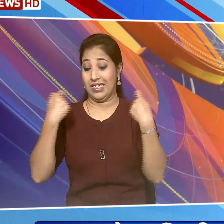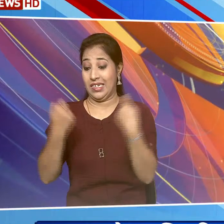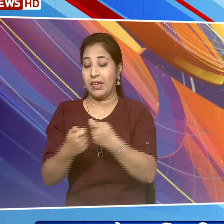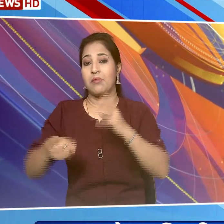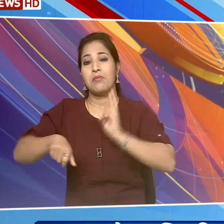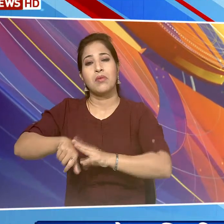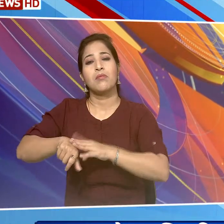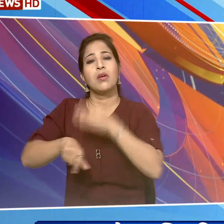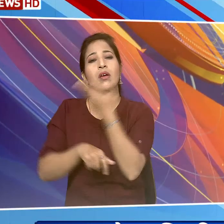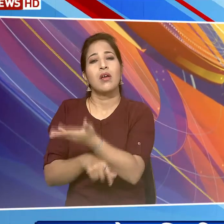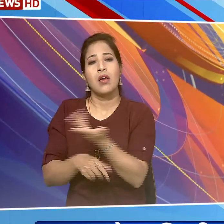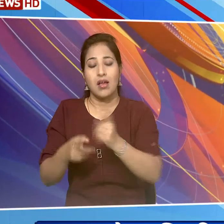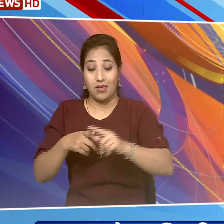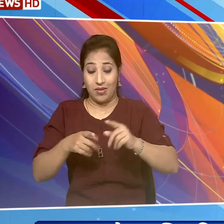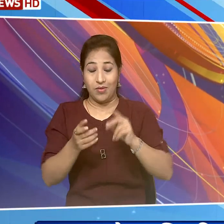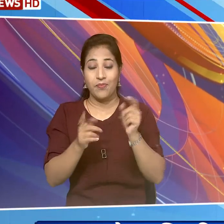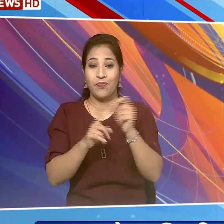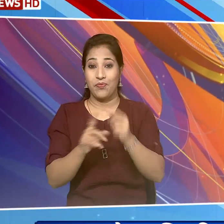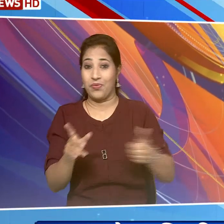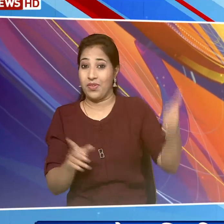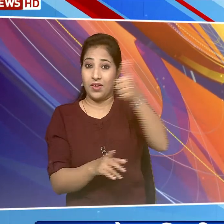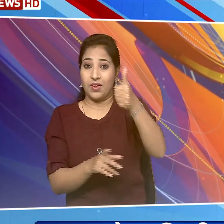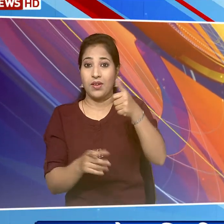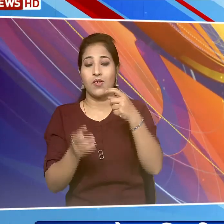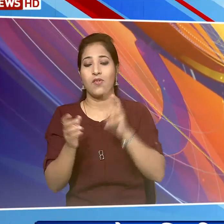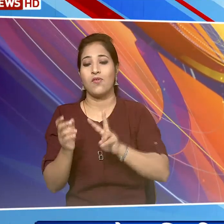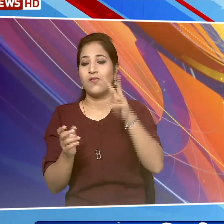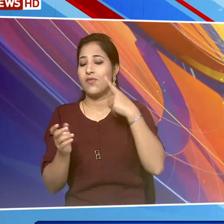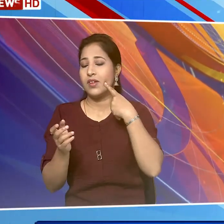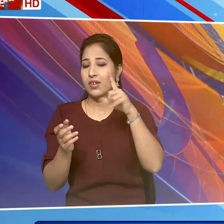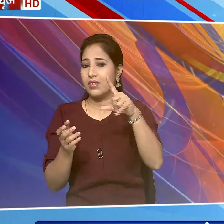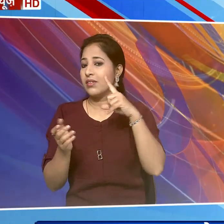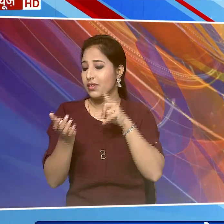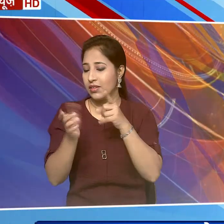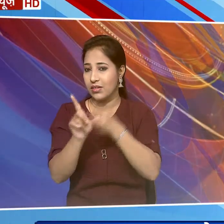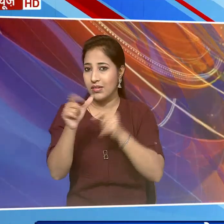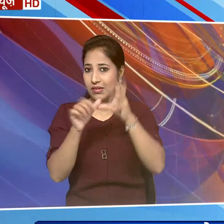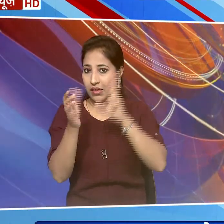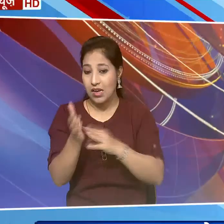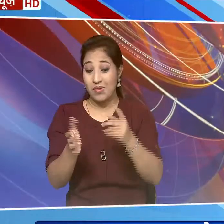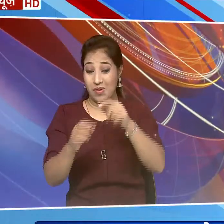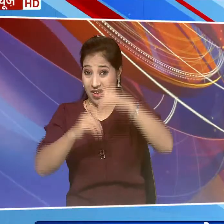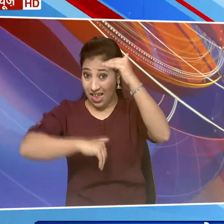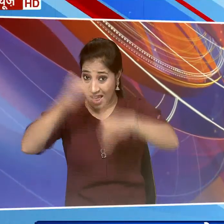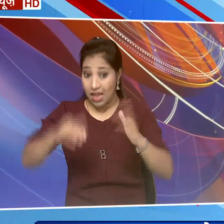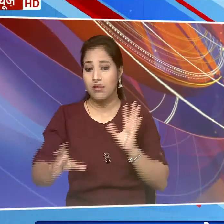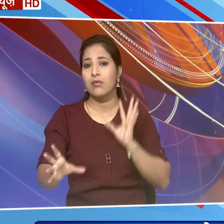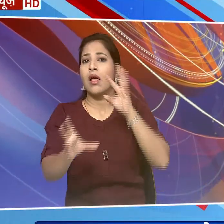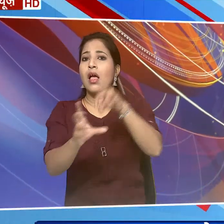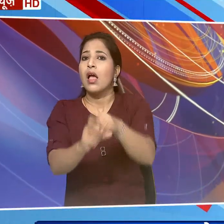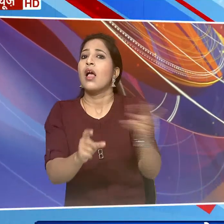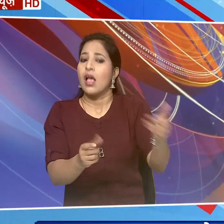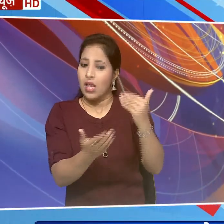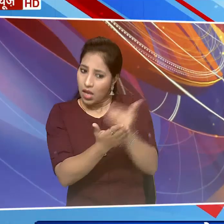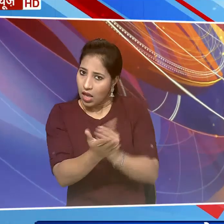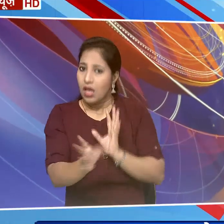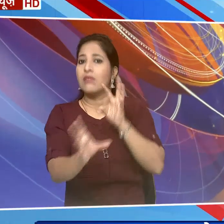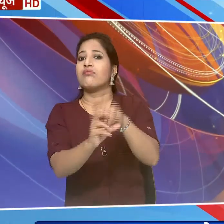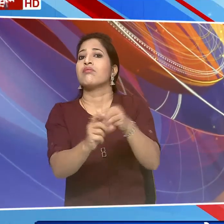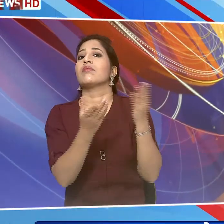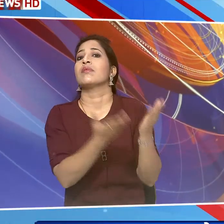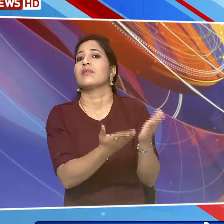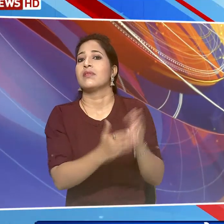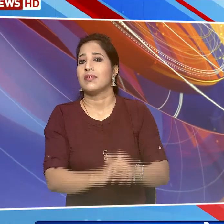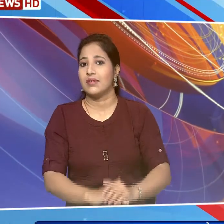सदसे के रूप में राश्टबती विलियम रूटो के चुनाव अभियान में शामिल होने के लिए वहां पहुचे थे